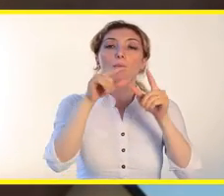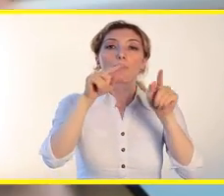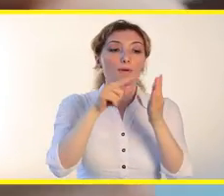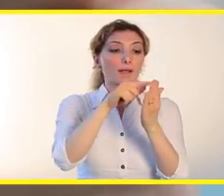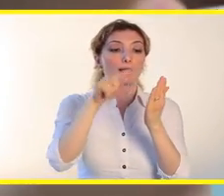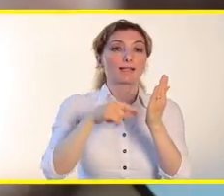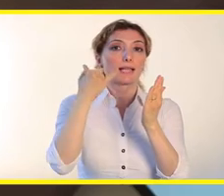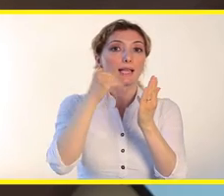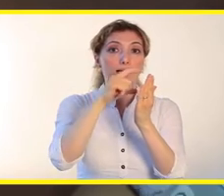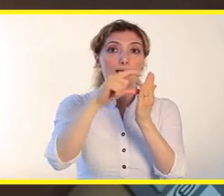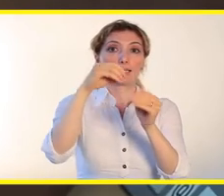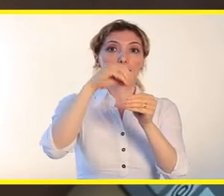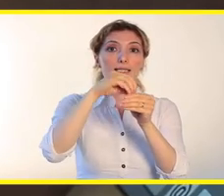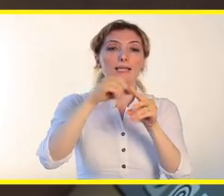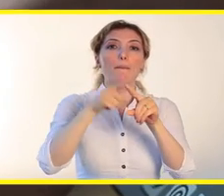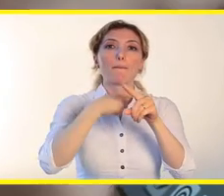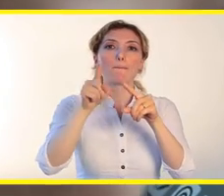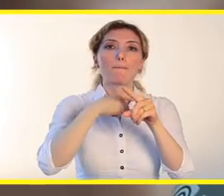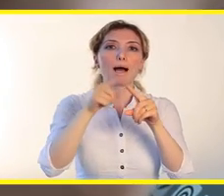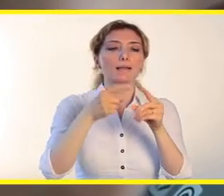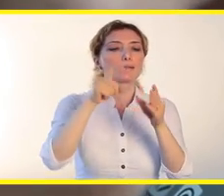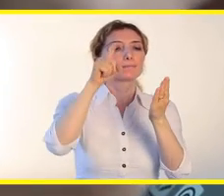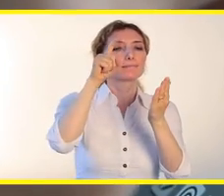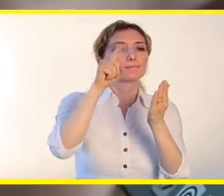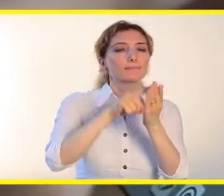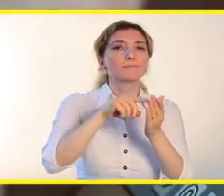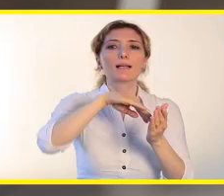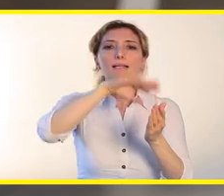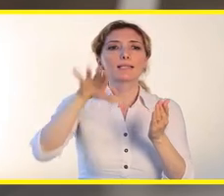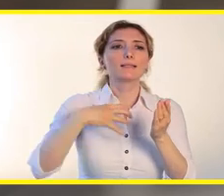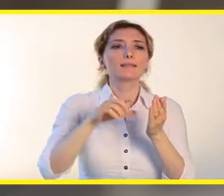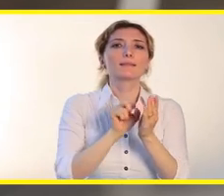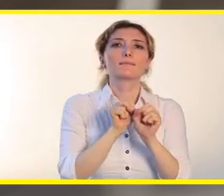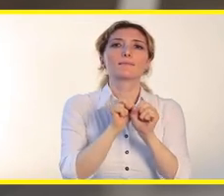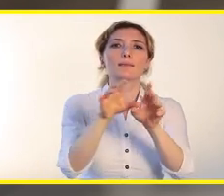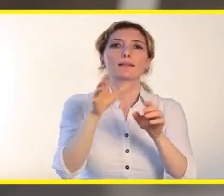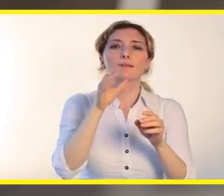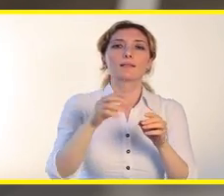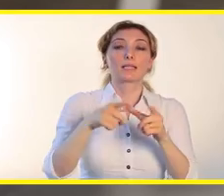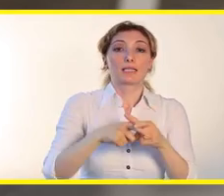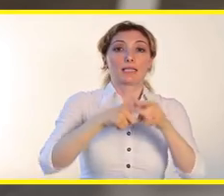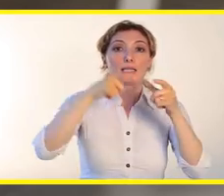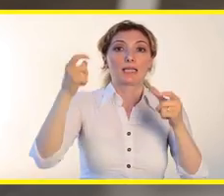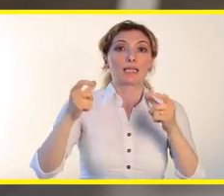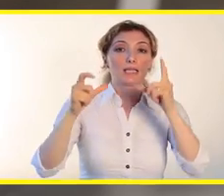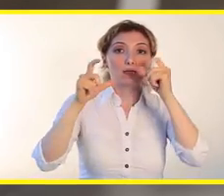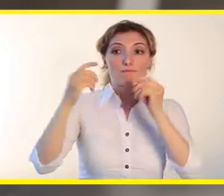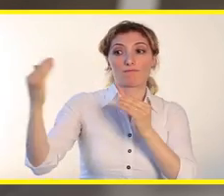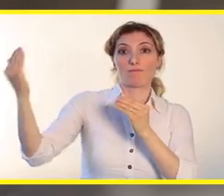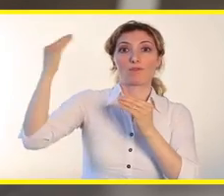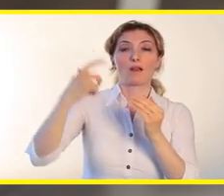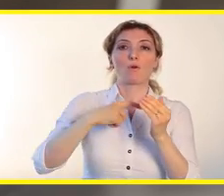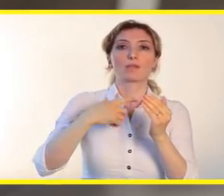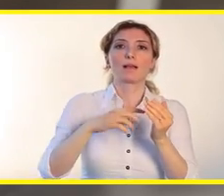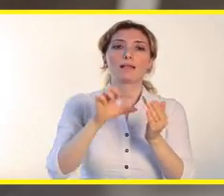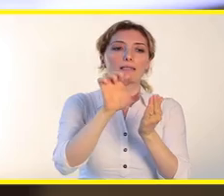paylaş butonuna tıklayarak görüntüyü istediğiniz mecrada paylaşabilirsiniz. Geniş açı selfie özelliği ile selfie çekmek artık çok